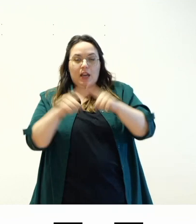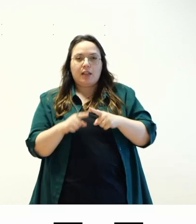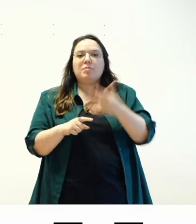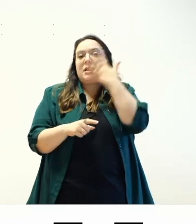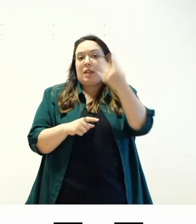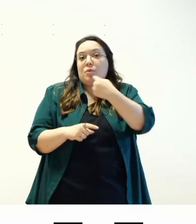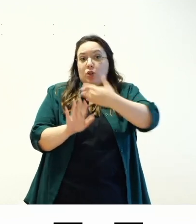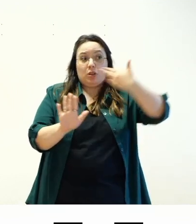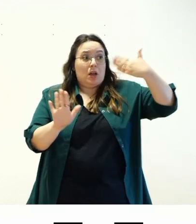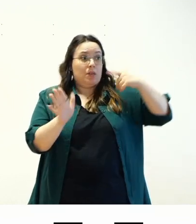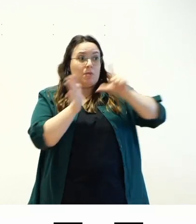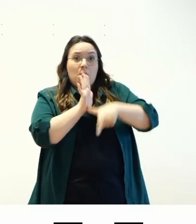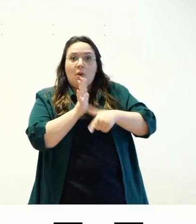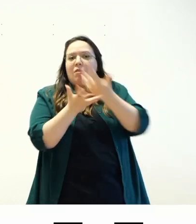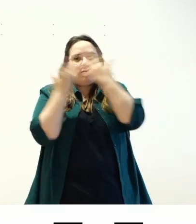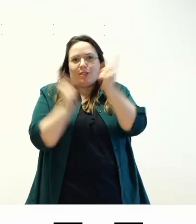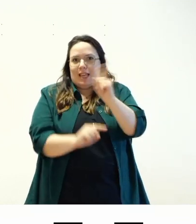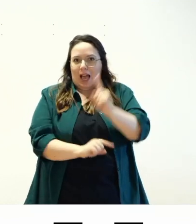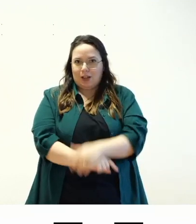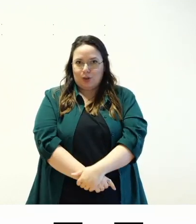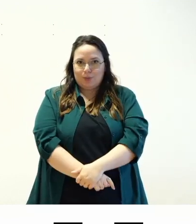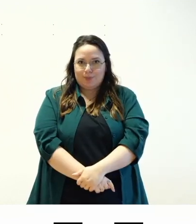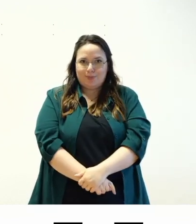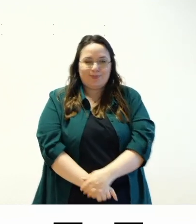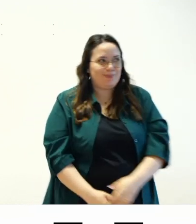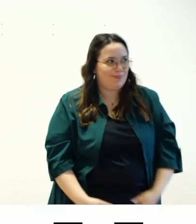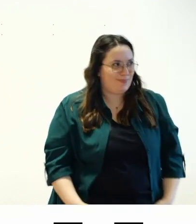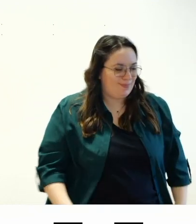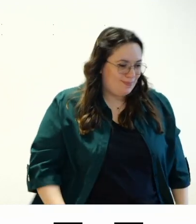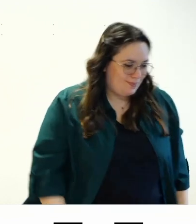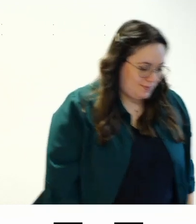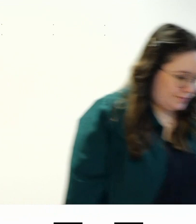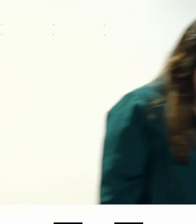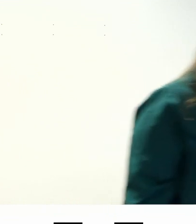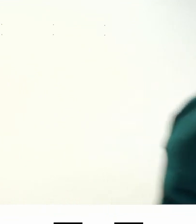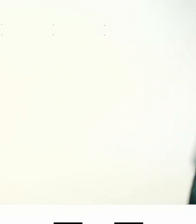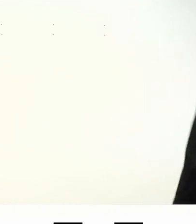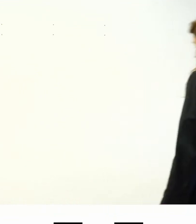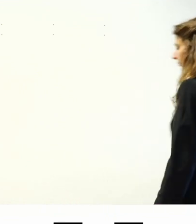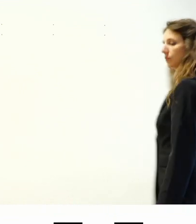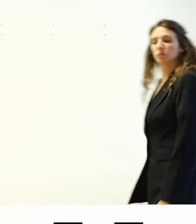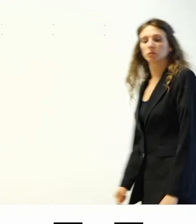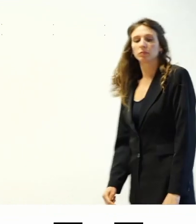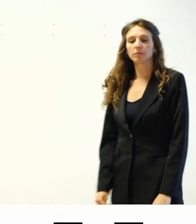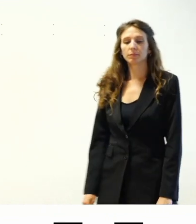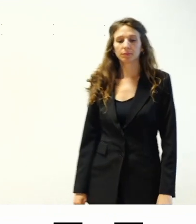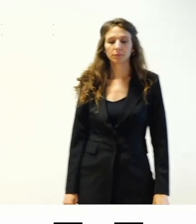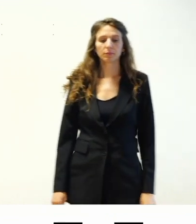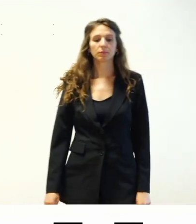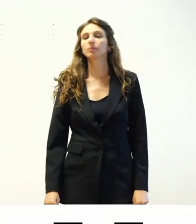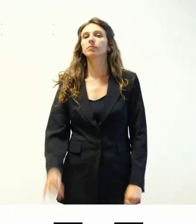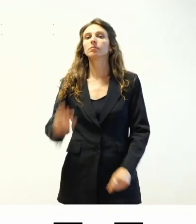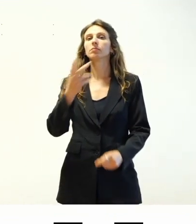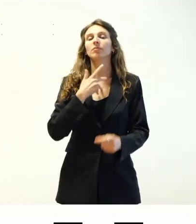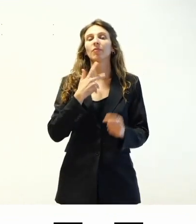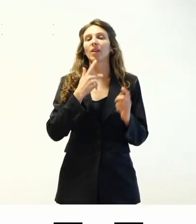chiaro ci sono una montagna di requisiti per quanto riguarda i temi accessibili ready li scorriamo